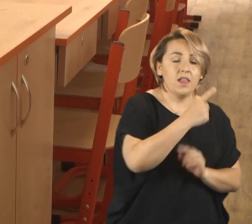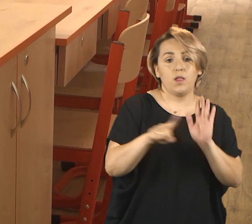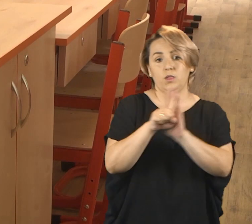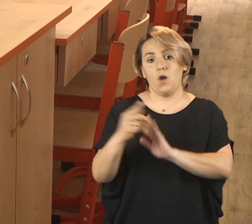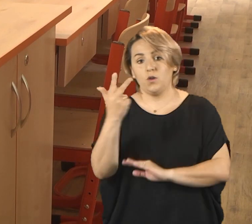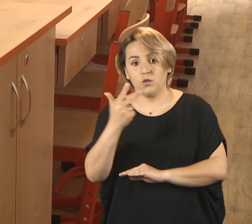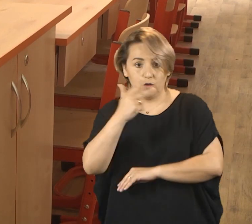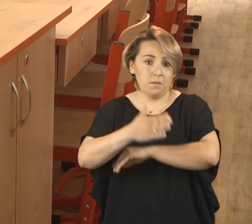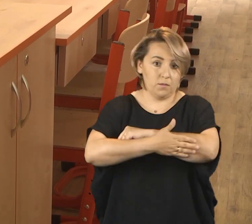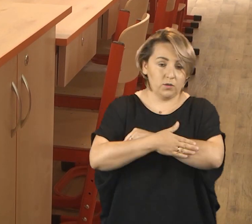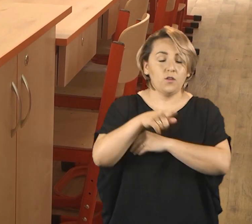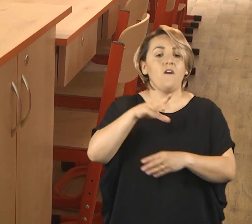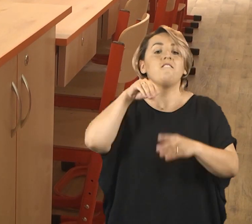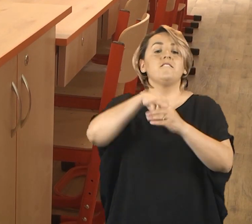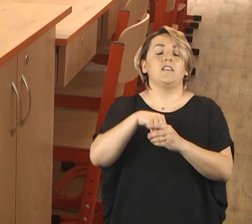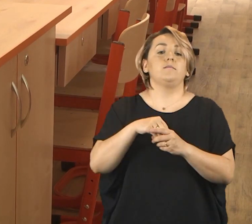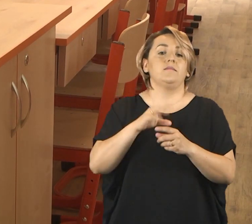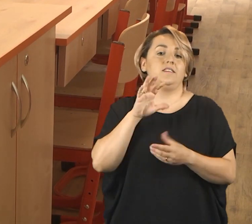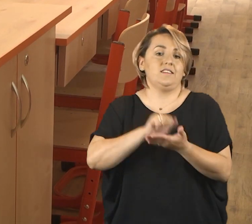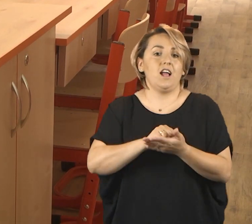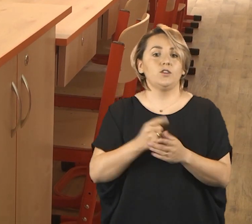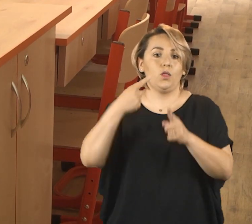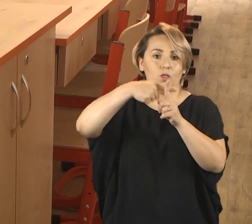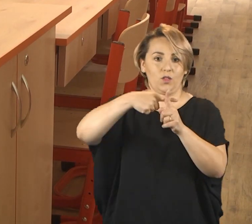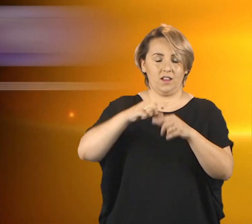1-3 i są prowadzone w ramach zajęć dodatkowych.